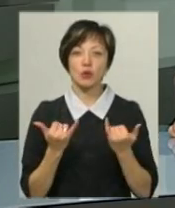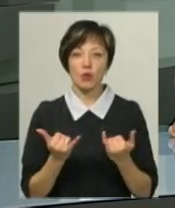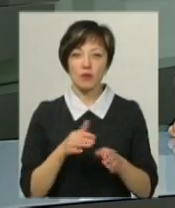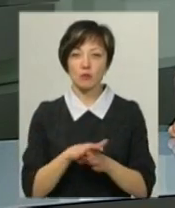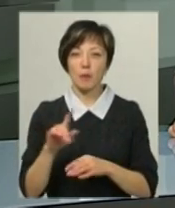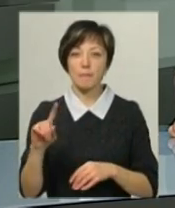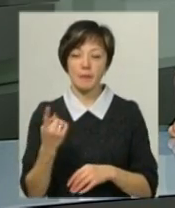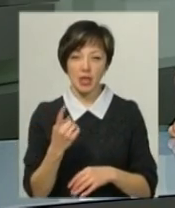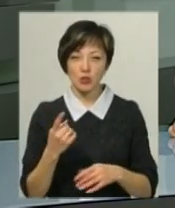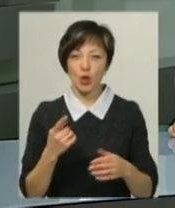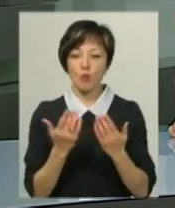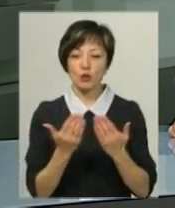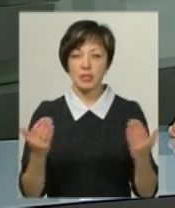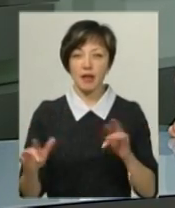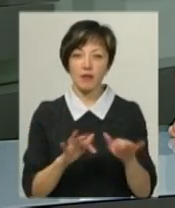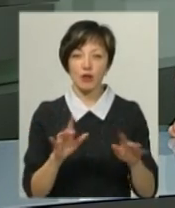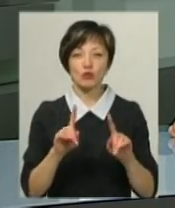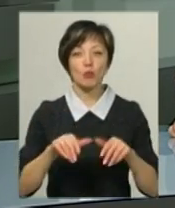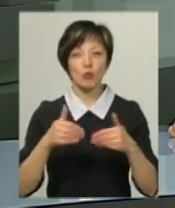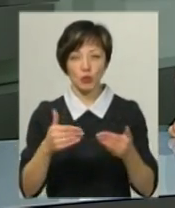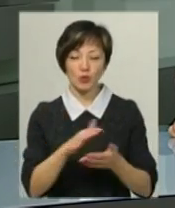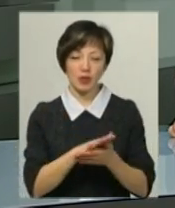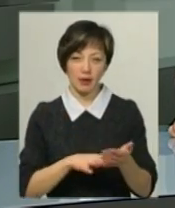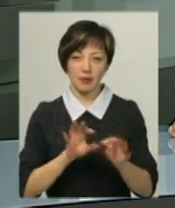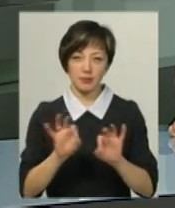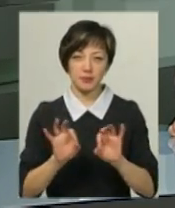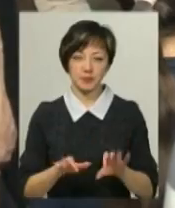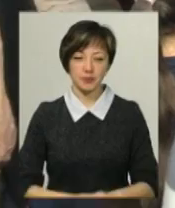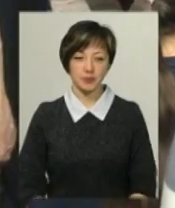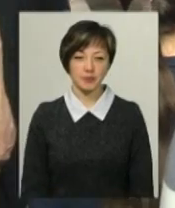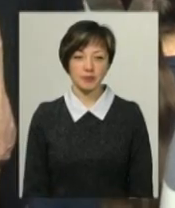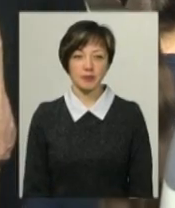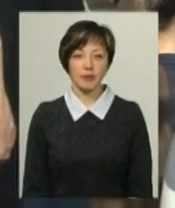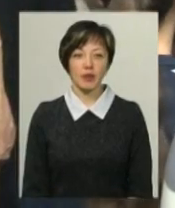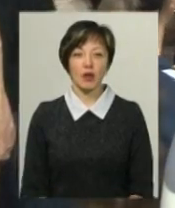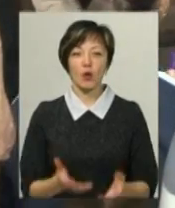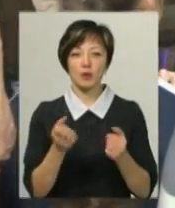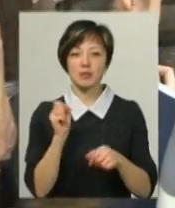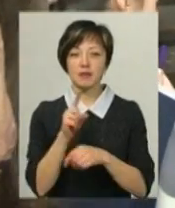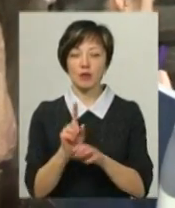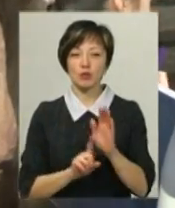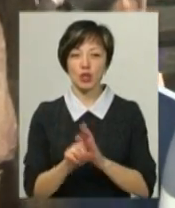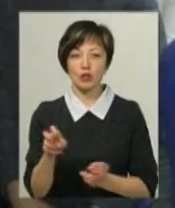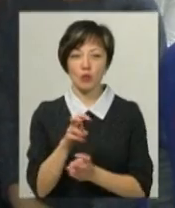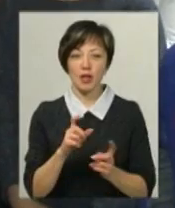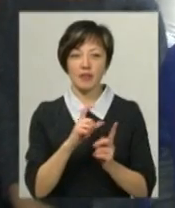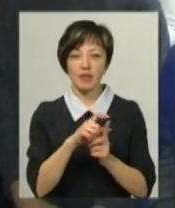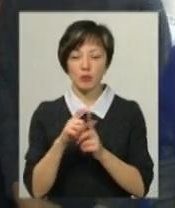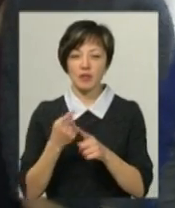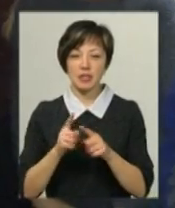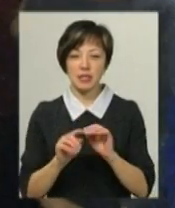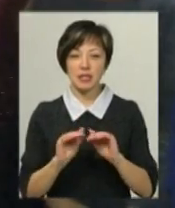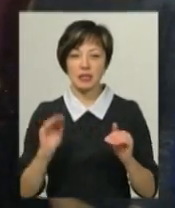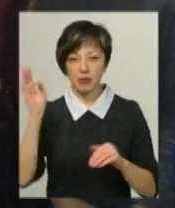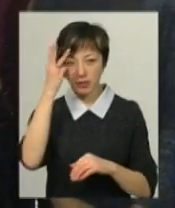перший музейний квест і що пропонують його учасникам, бачила Тетяна Ворожцова. Отримали завдання і почали шукати відповіді. Це учні